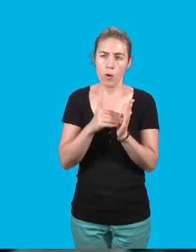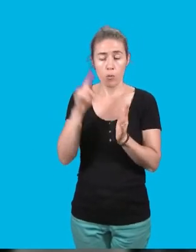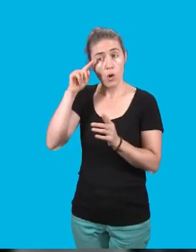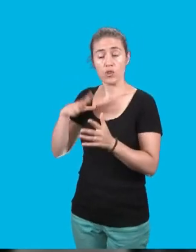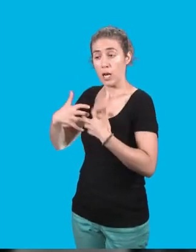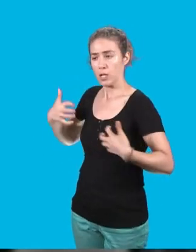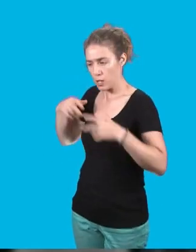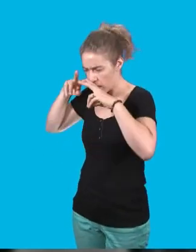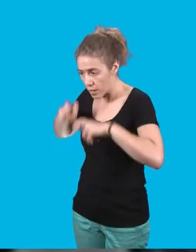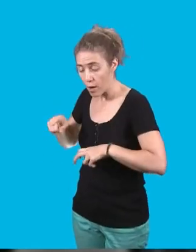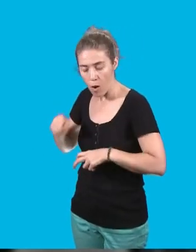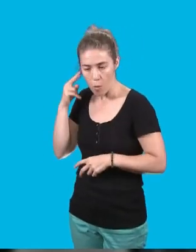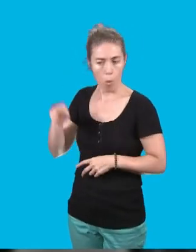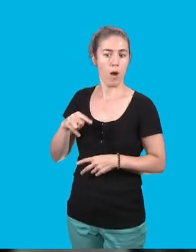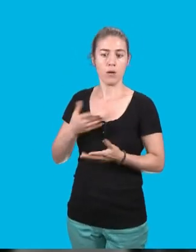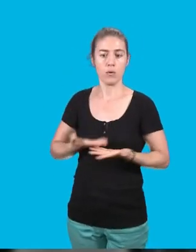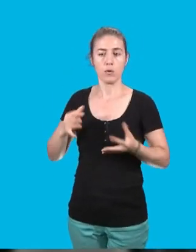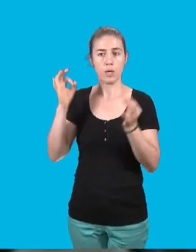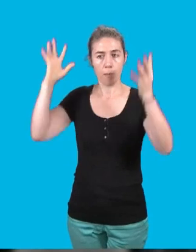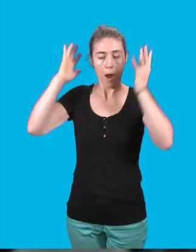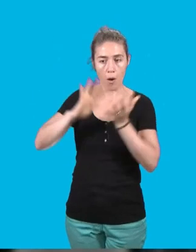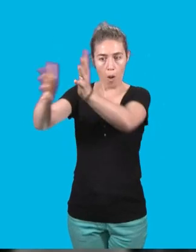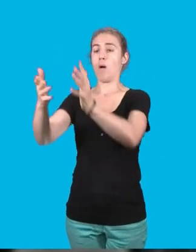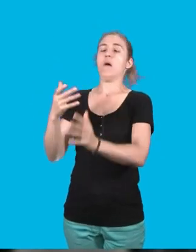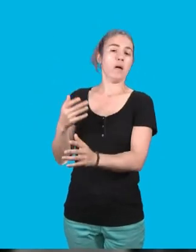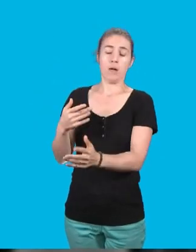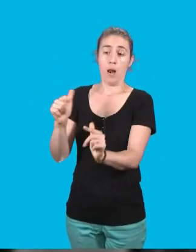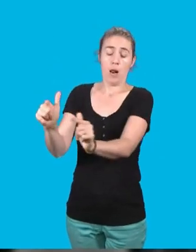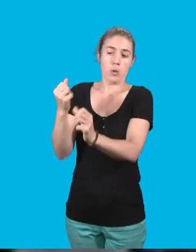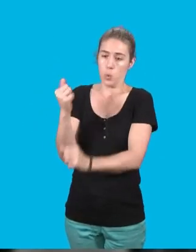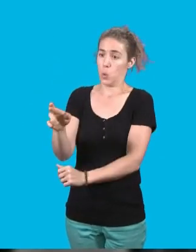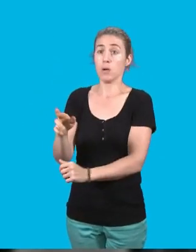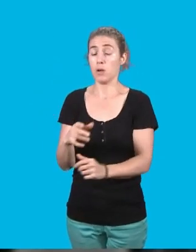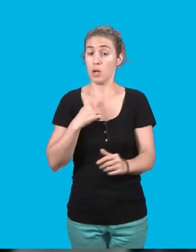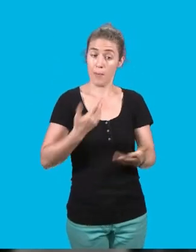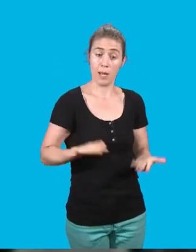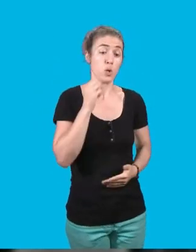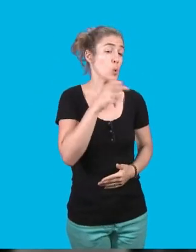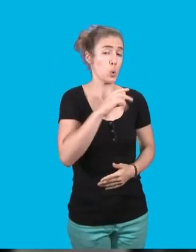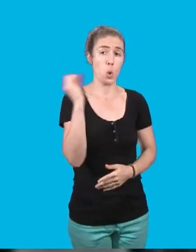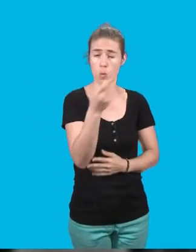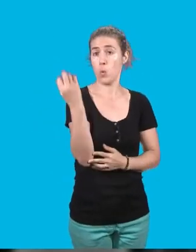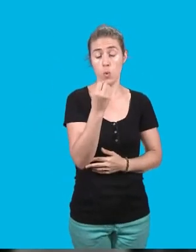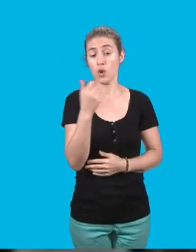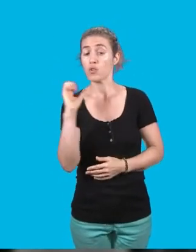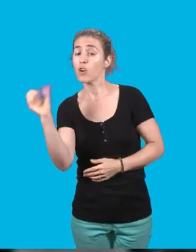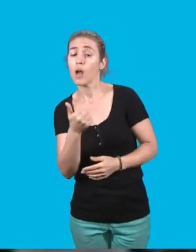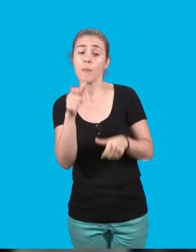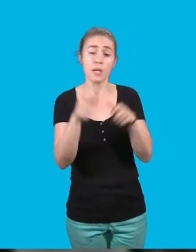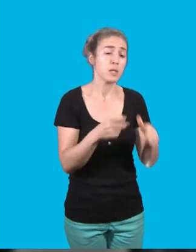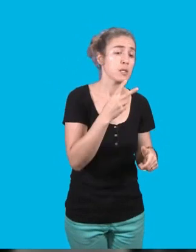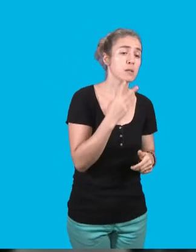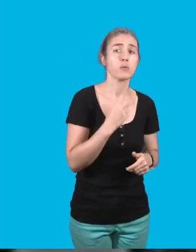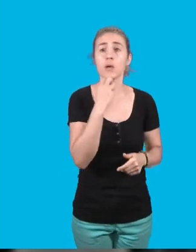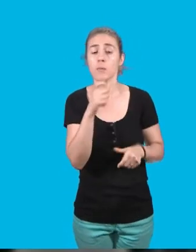bouleversements climatiques sont implacables. Oui, il y a urgence climatique et chaque collectivité, chaque entreprise, chaque citoyen,